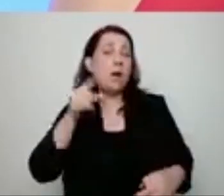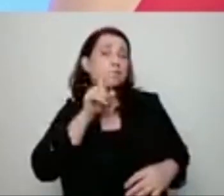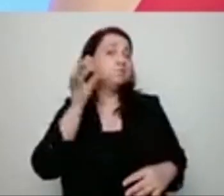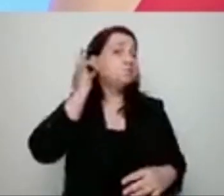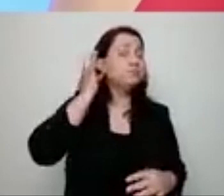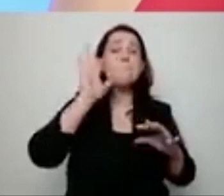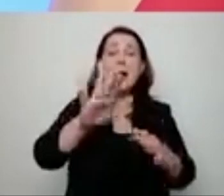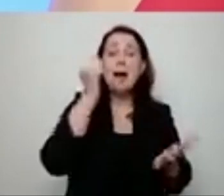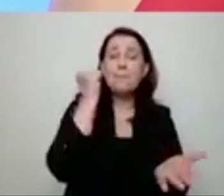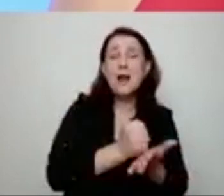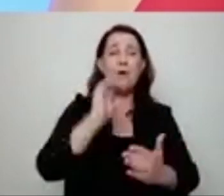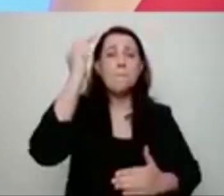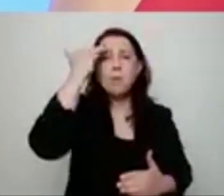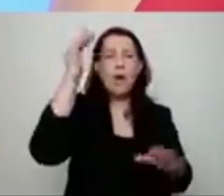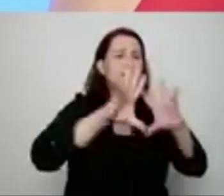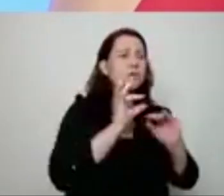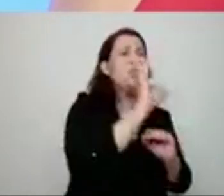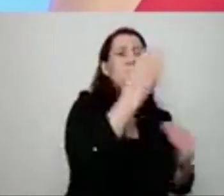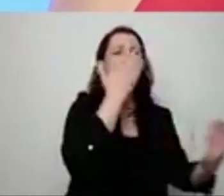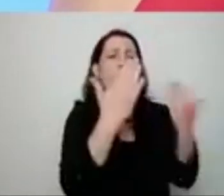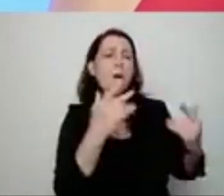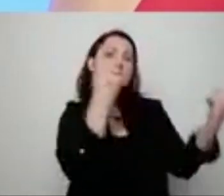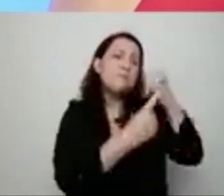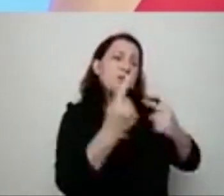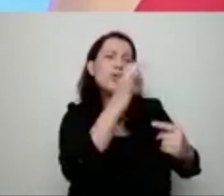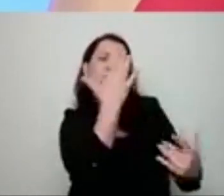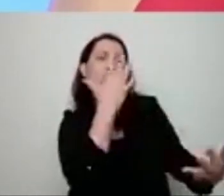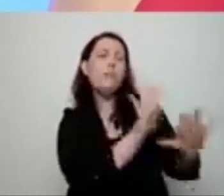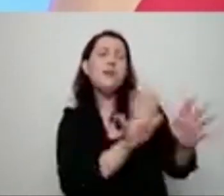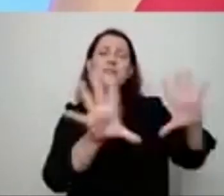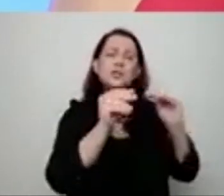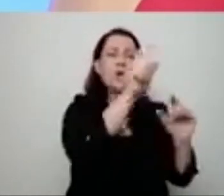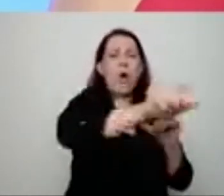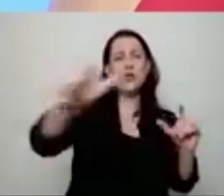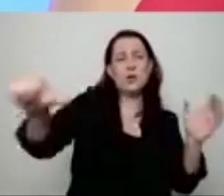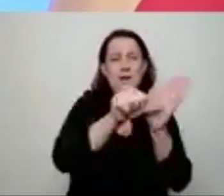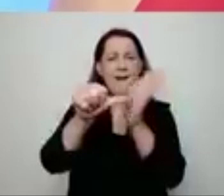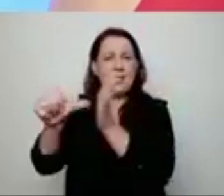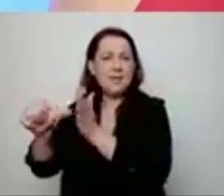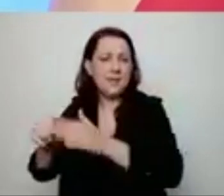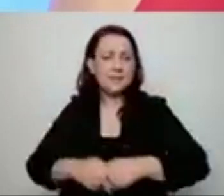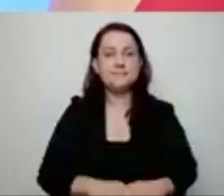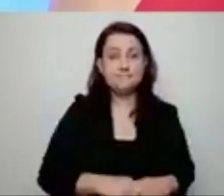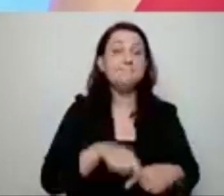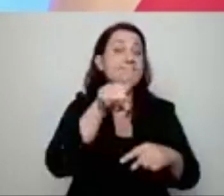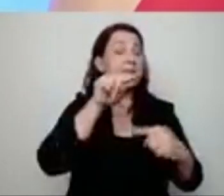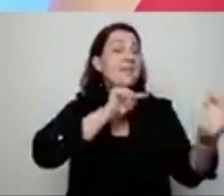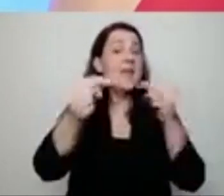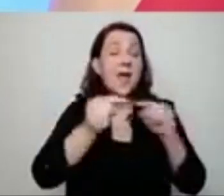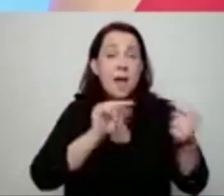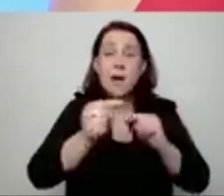poznać wszystkie poglądy i opinie wszystkich kandydatów. I taka debata powinna się